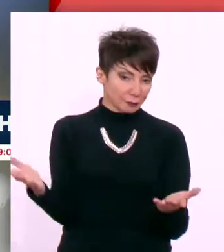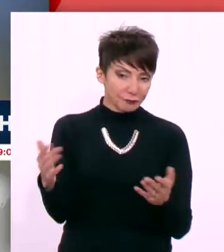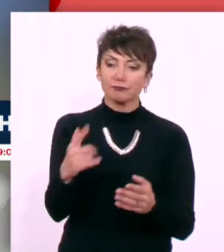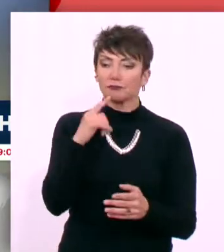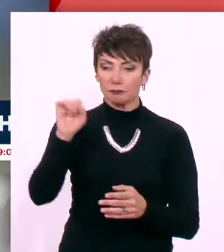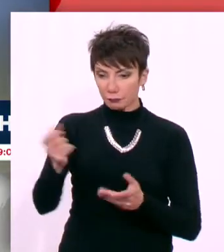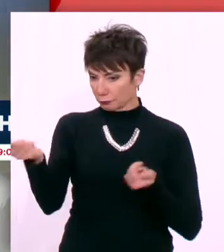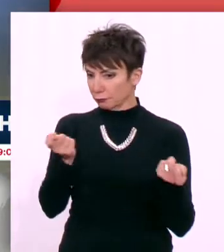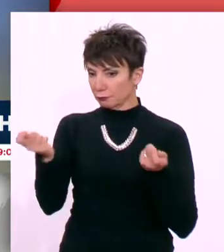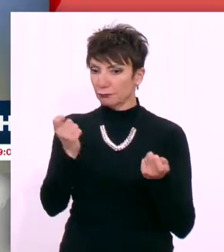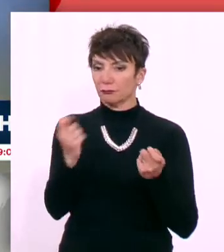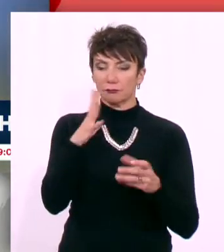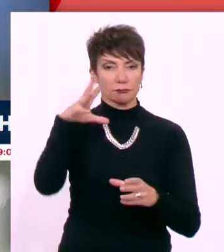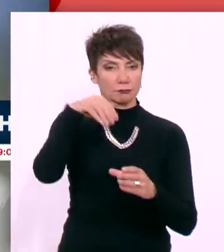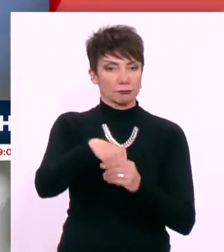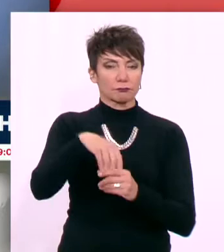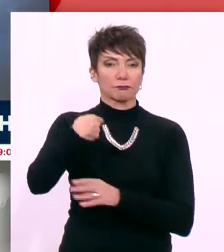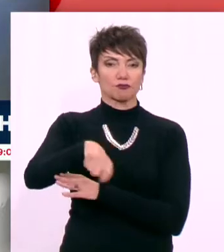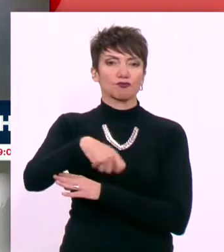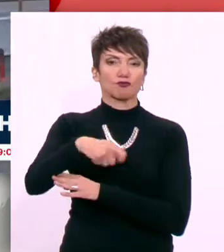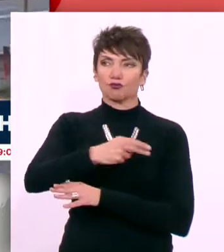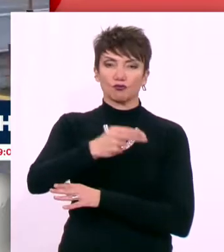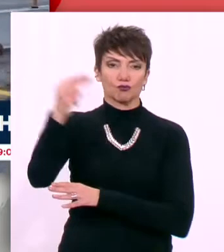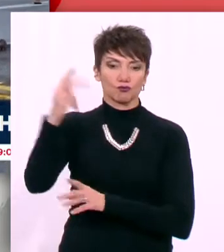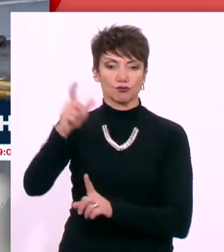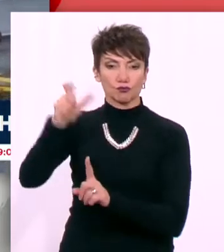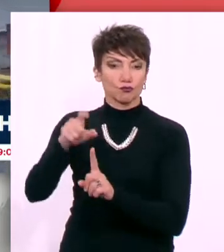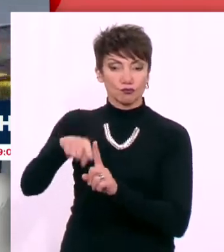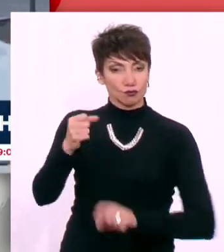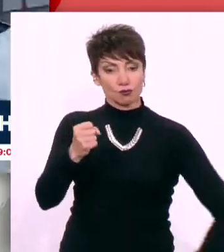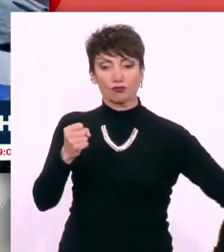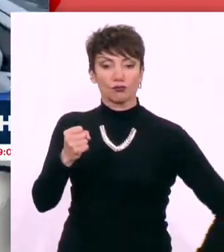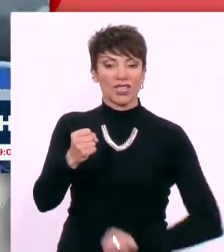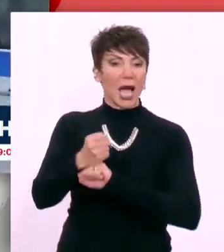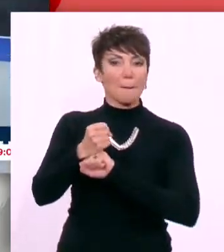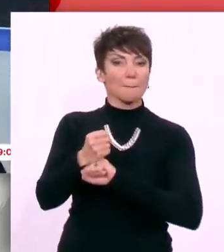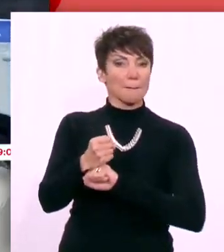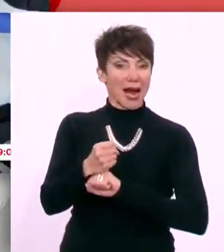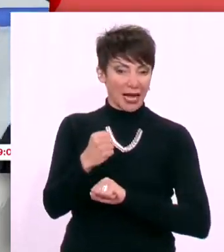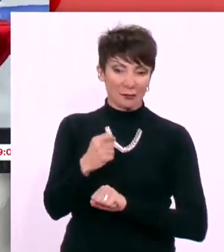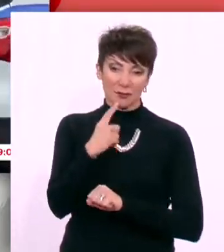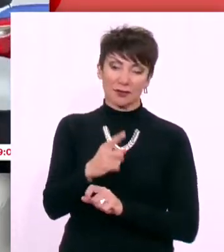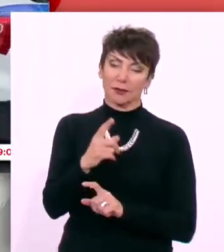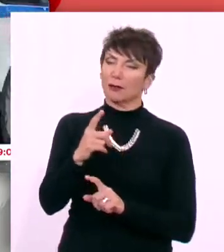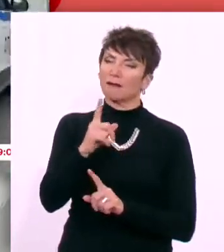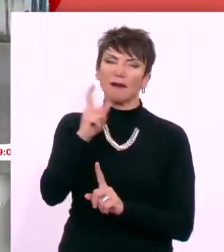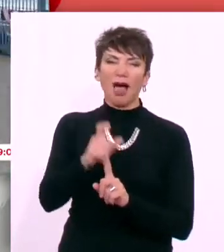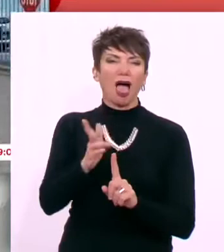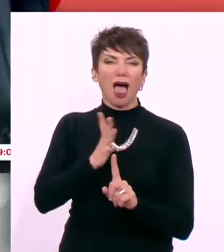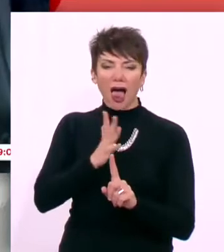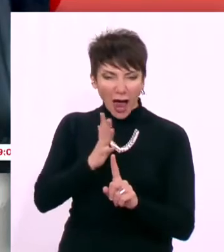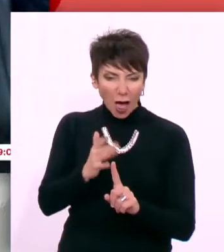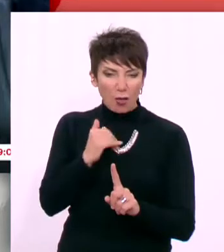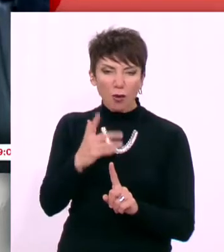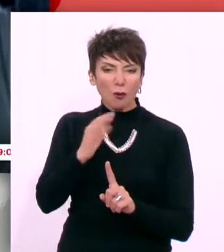διοργανωτών είναι και ο δικηγόρος Μωυσής Καραμπεΐδης που ήταν συνήγορος υπεράσπισης κατηγορούμενου θεματοφύλακα του συντάγματος στην